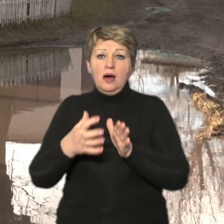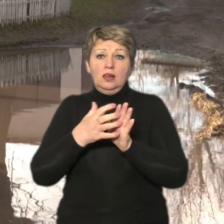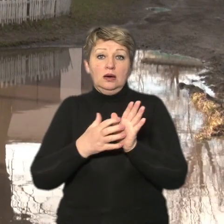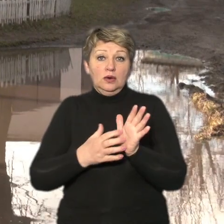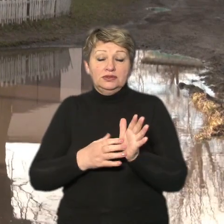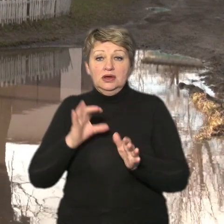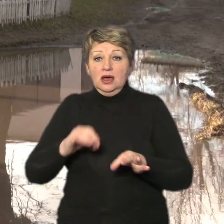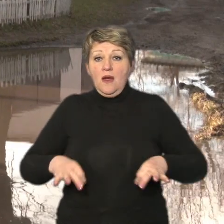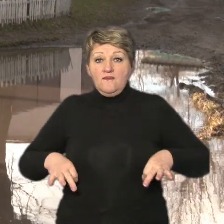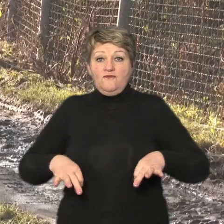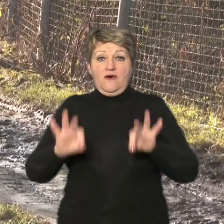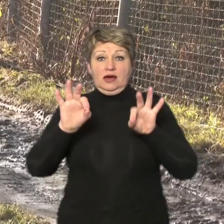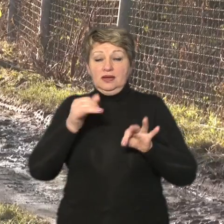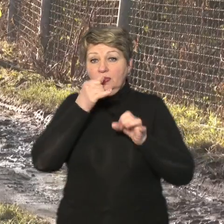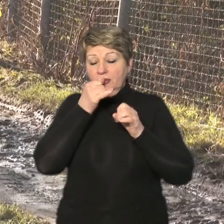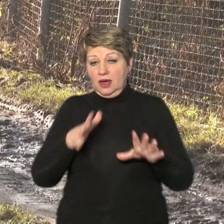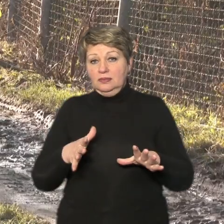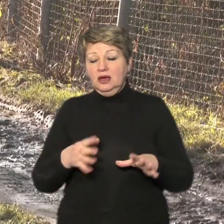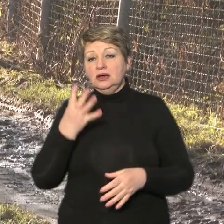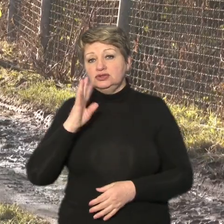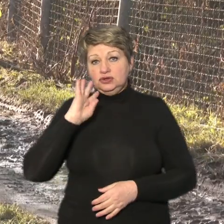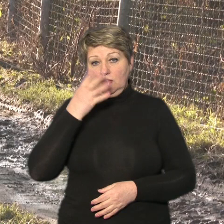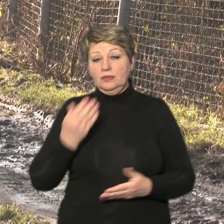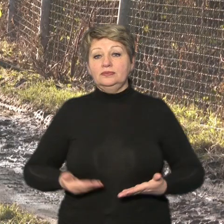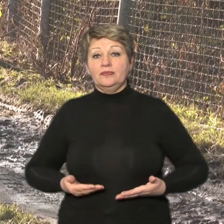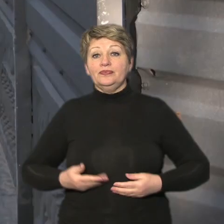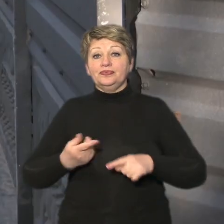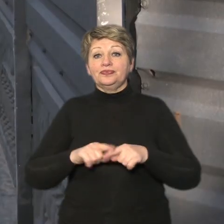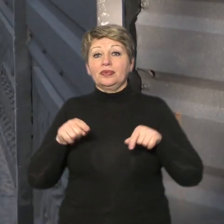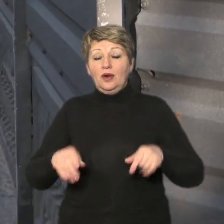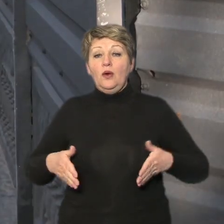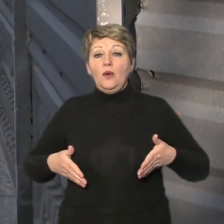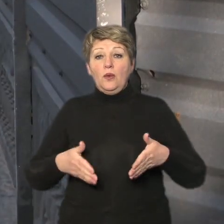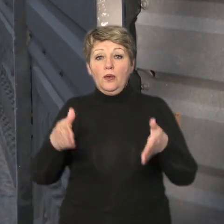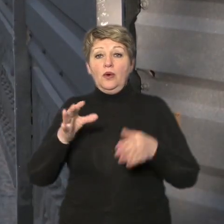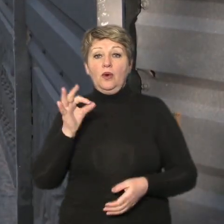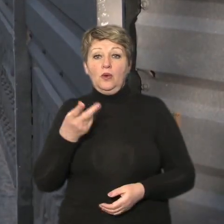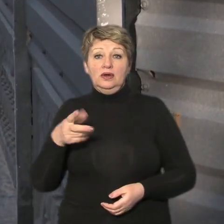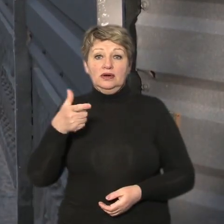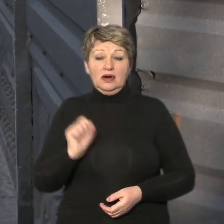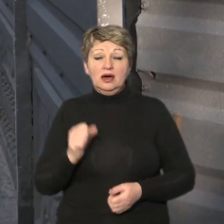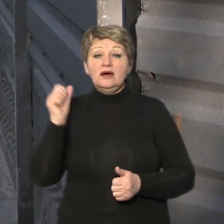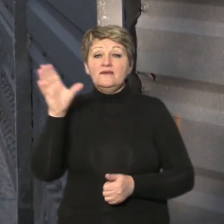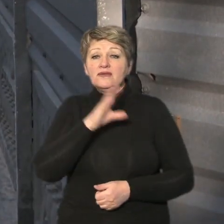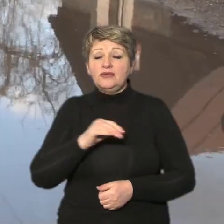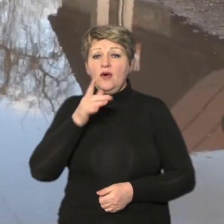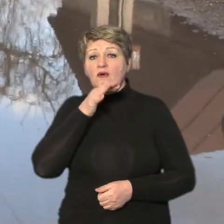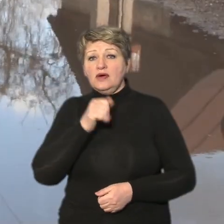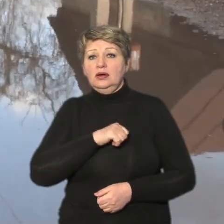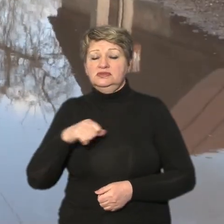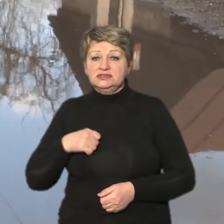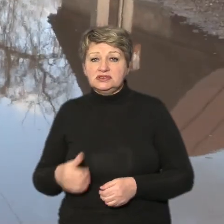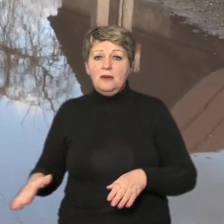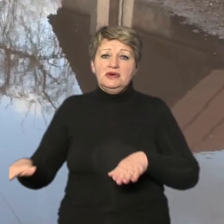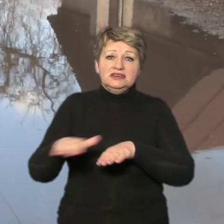виїхати неможливо так само чотири роки проживає у цьому провулку Ольга Голінько і всі ці роки каже самотужки засипають ями